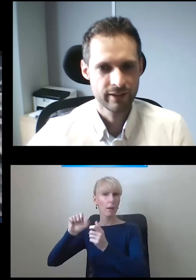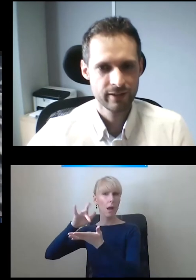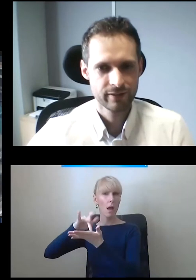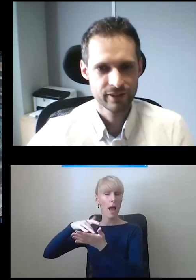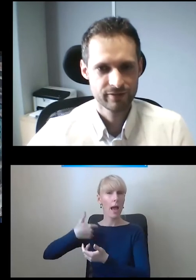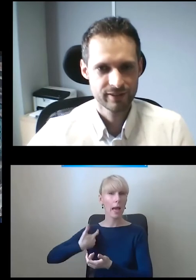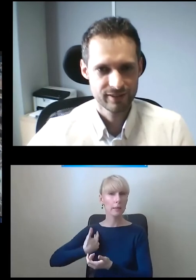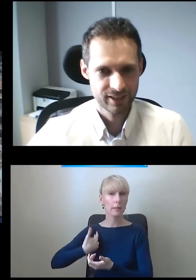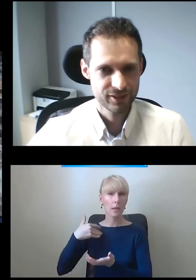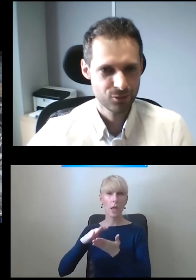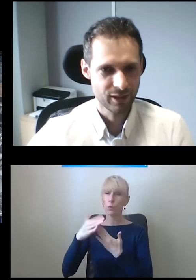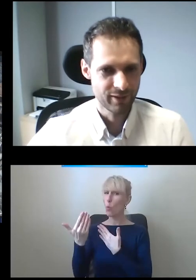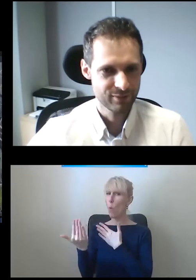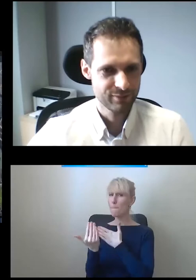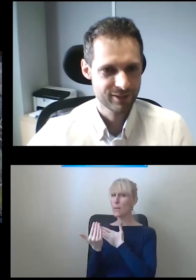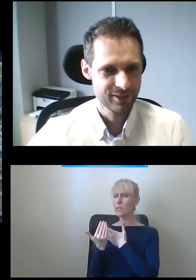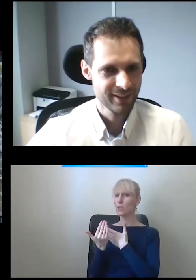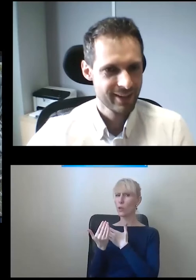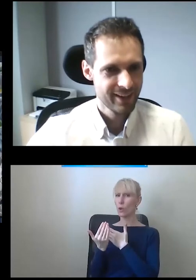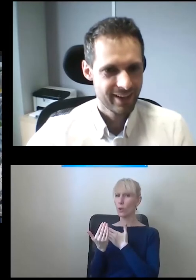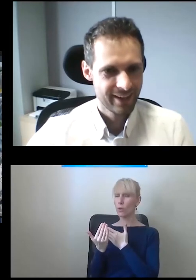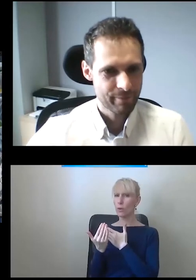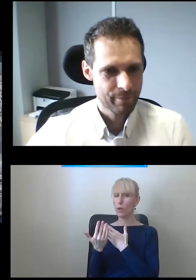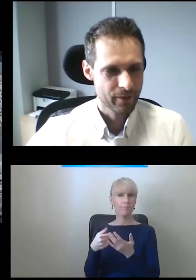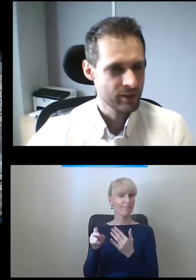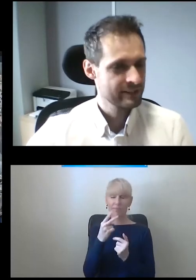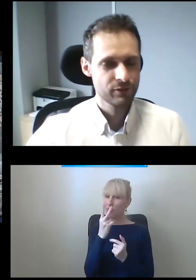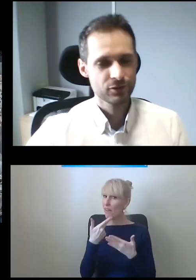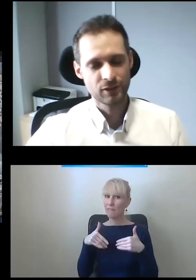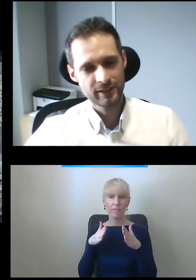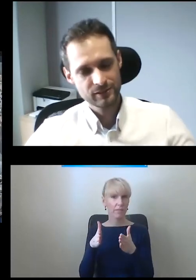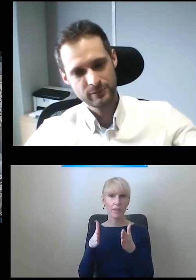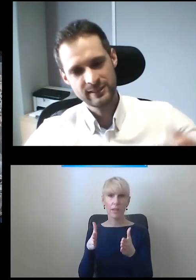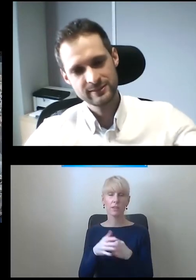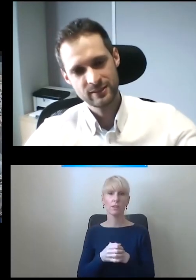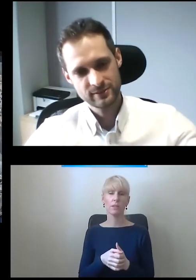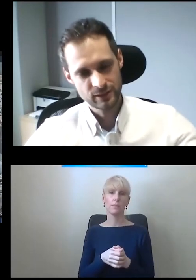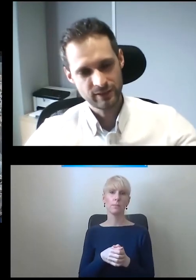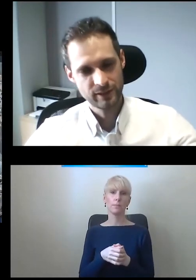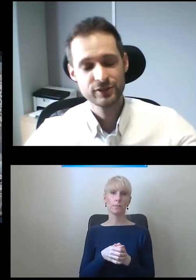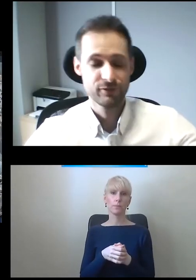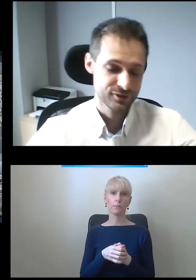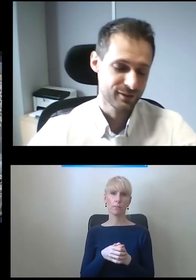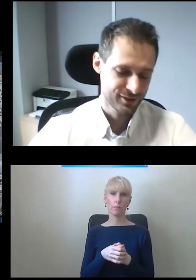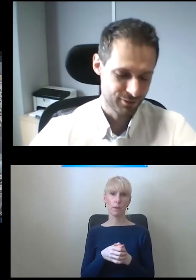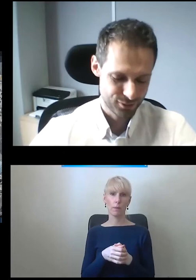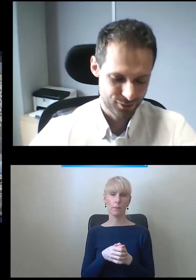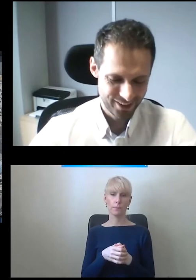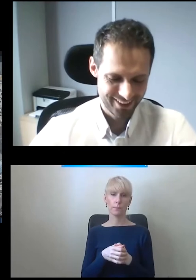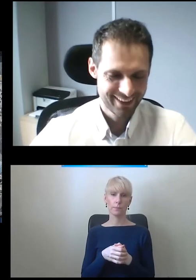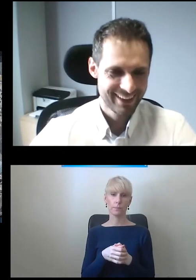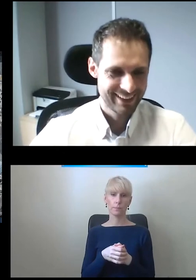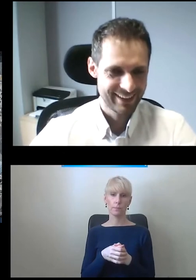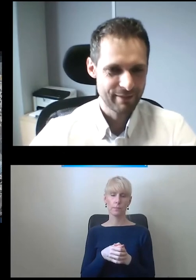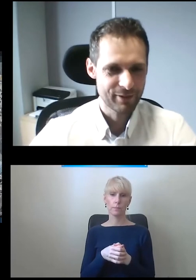Anglii, więc też gdzieś tutaj bardzo blisko. Ona jest niewidoczna. Ona jest za drzwiami, jeżeli nie widoczna, że po prostu